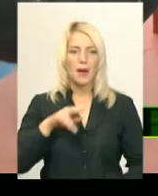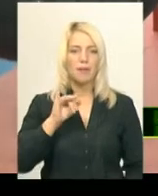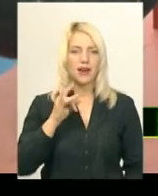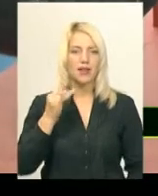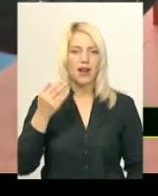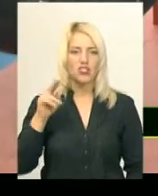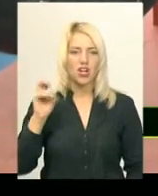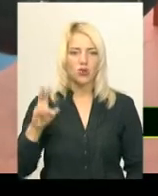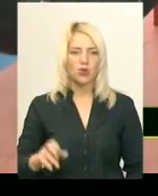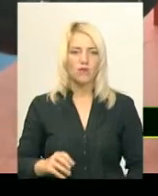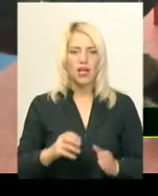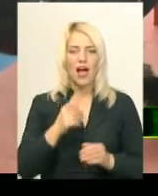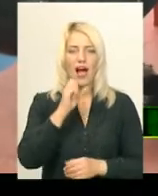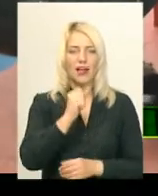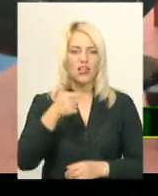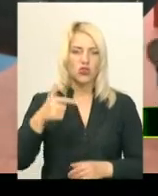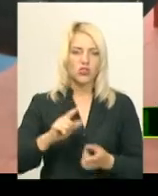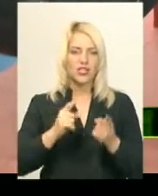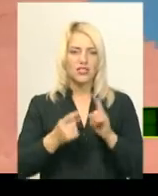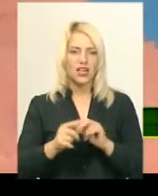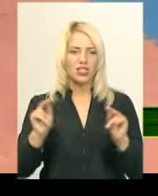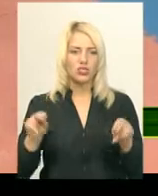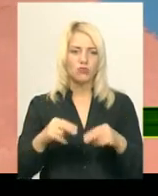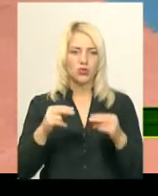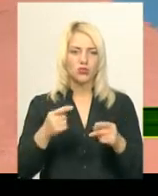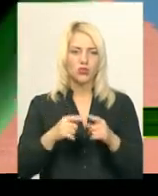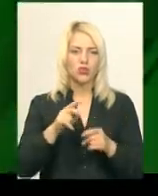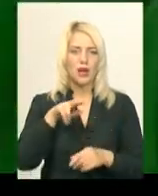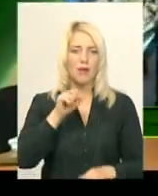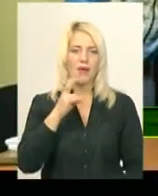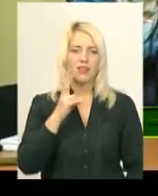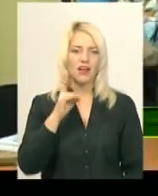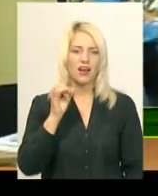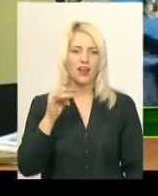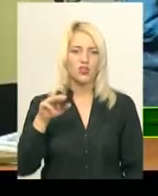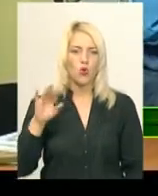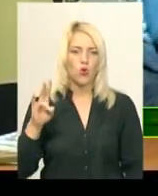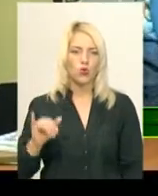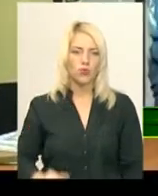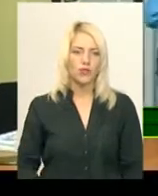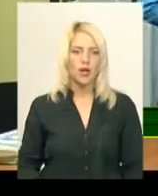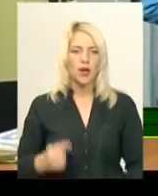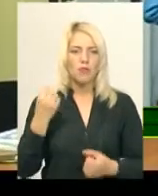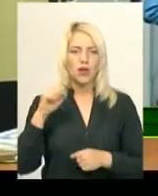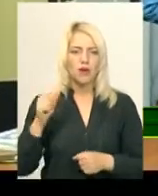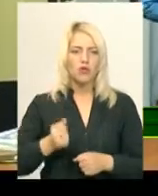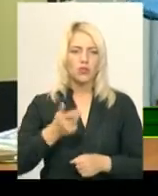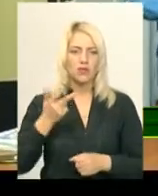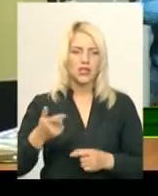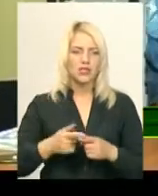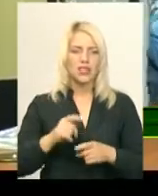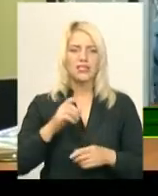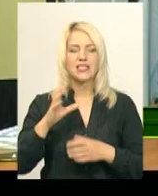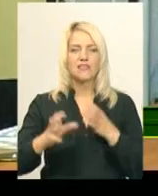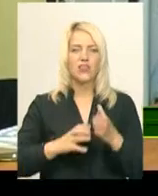13-річна хмельничанка Аміна Гончар стала чемпіонкою світу з панкритіону. Переможців і призерів Всесвітньої літньої гімназіади в